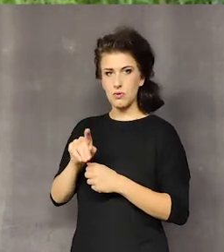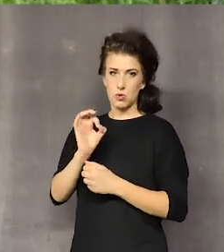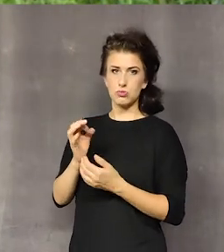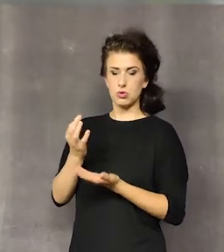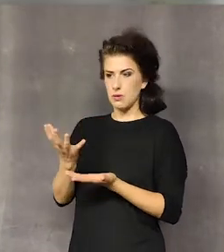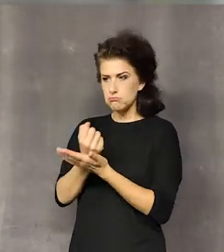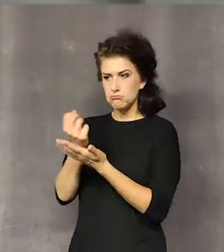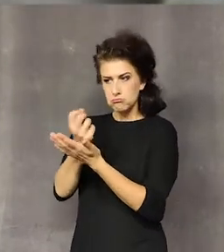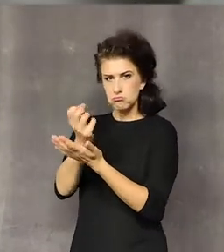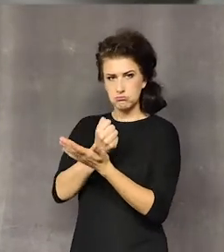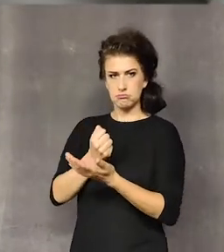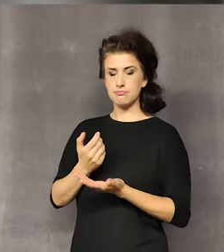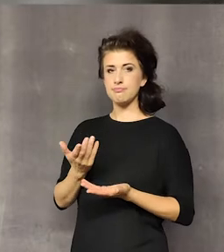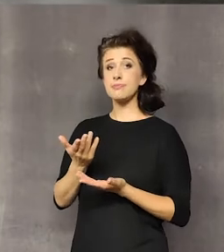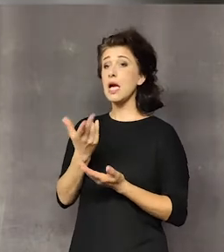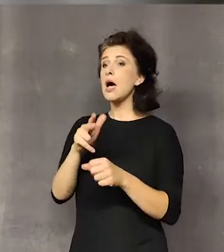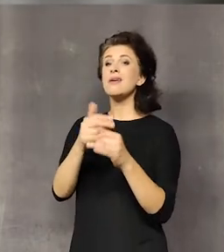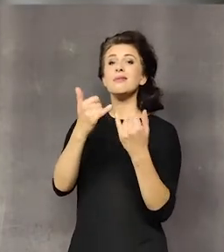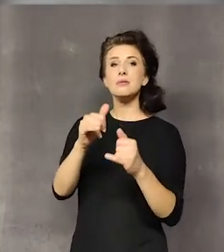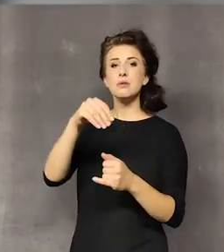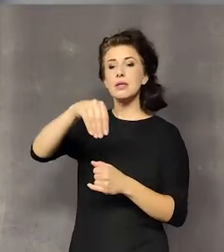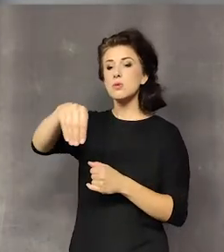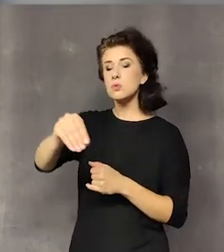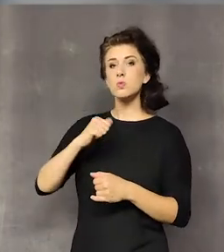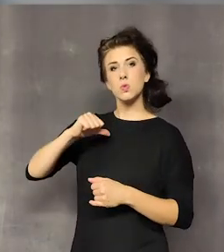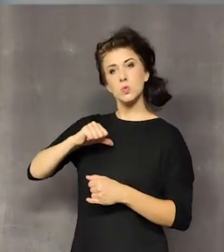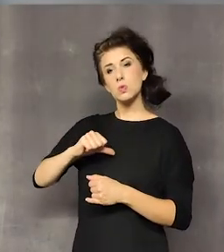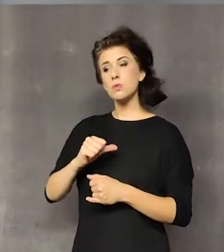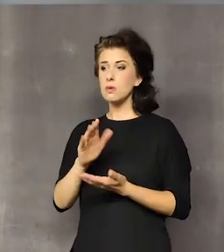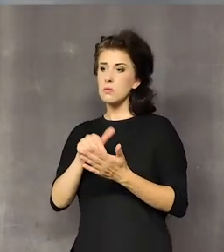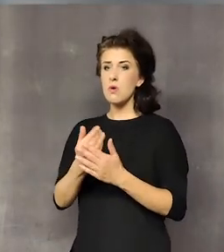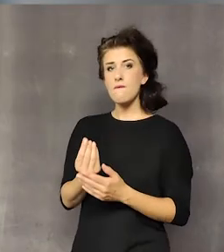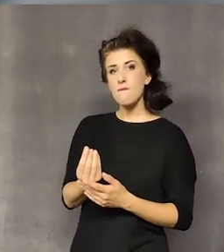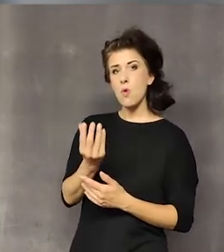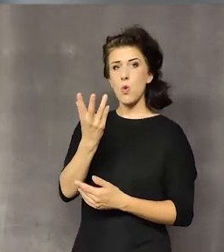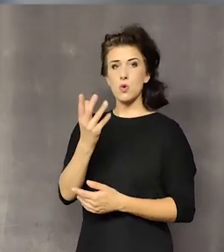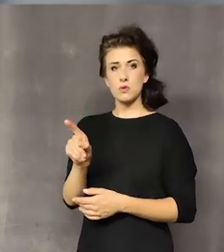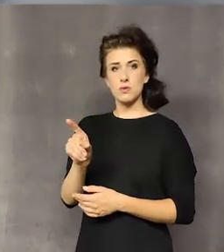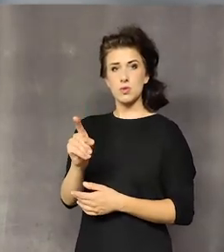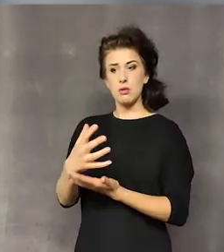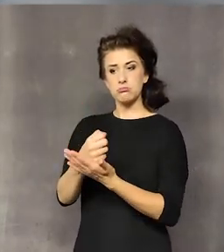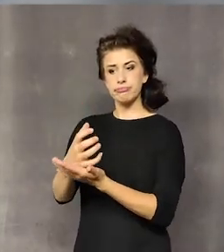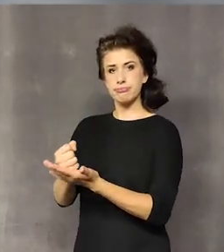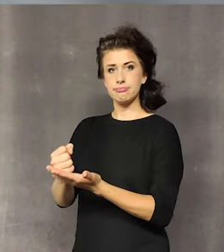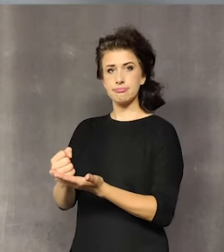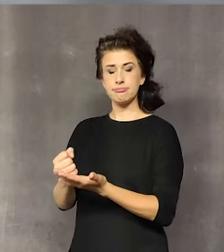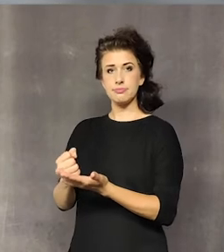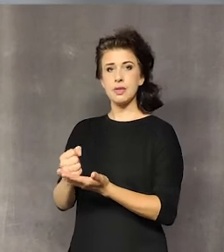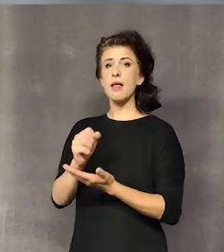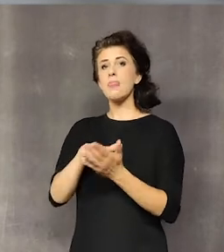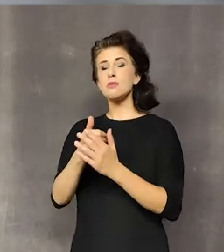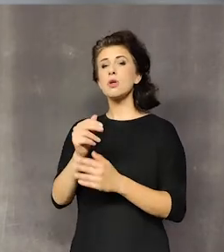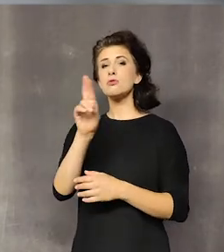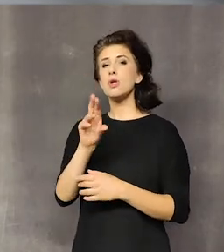pozyskujemy. Niektóre nasiona musimy na przykład poczekać aż do wiosznej zbierać. Bo najlepiej na przykład ziele rzepiku, ona musi